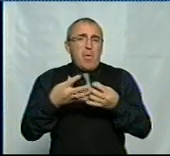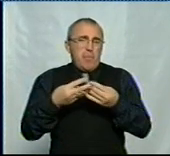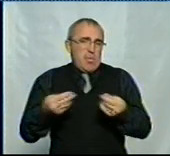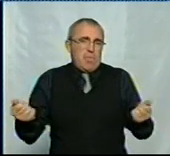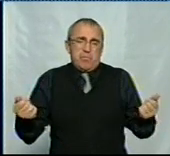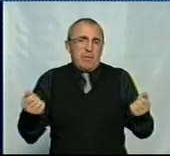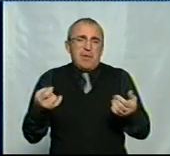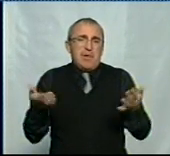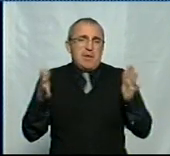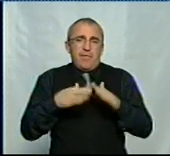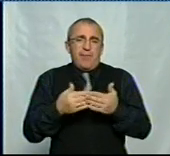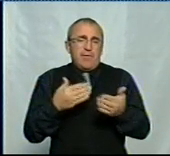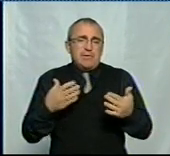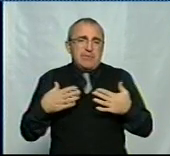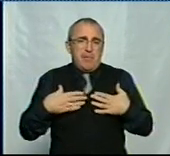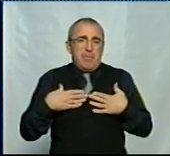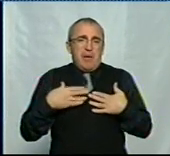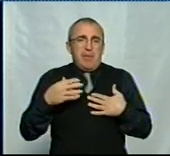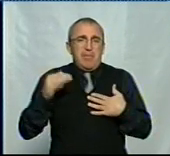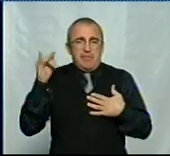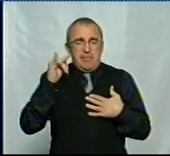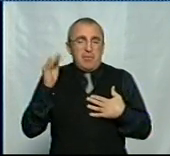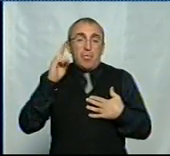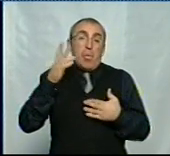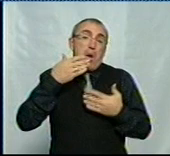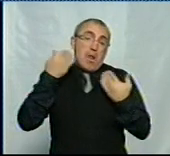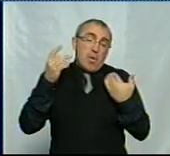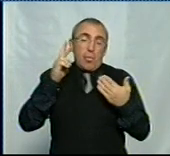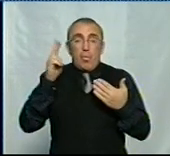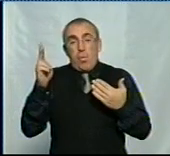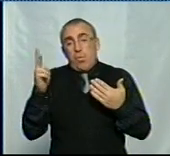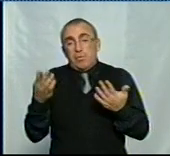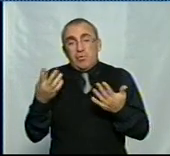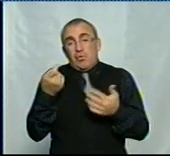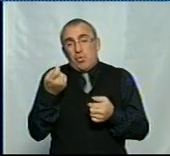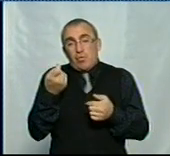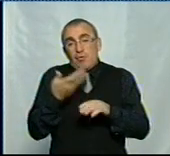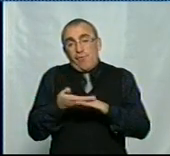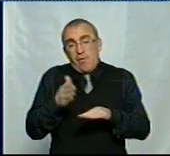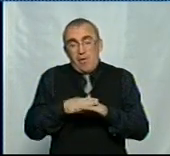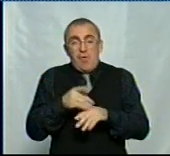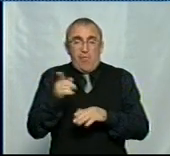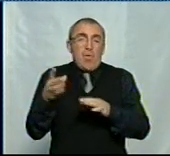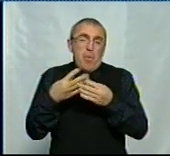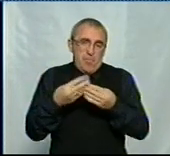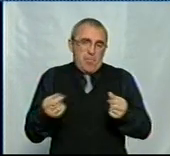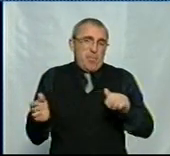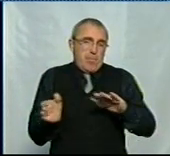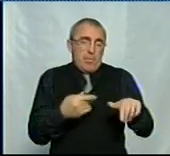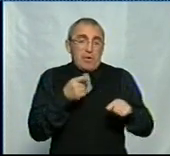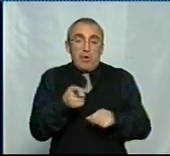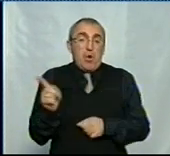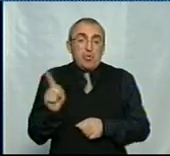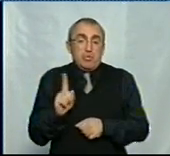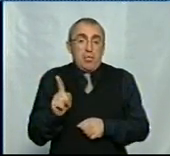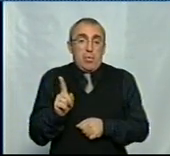не залишаючи від себе сліда. Можливо, в когось легше, в когось трошки важче, але вони пройдуть. Але те, що